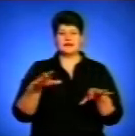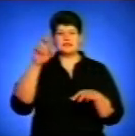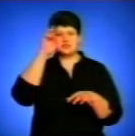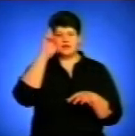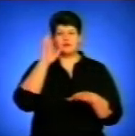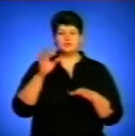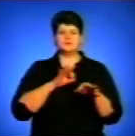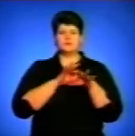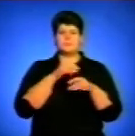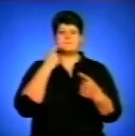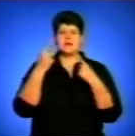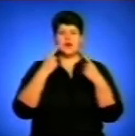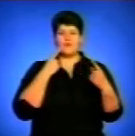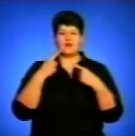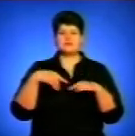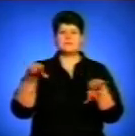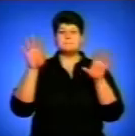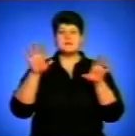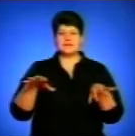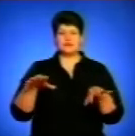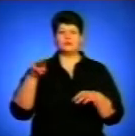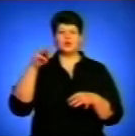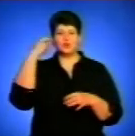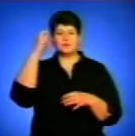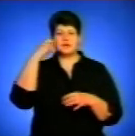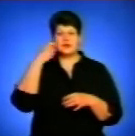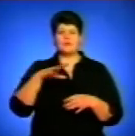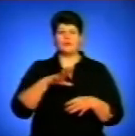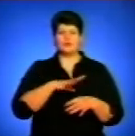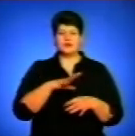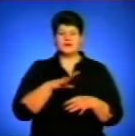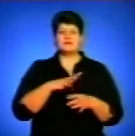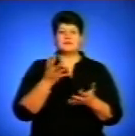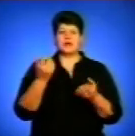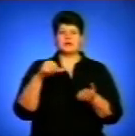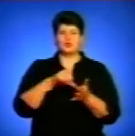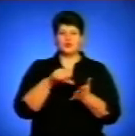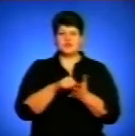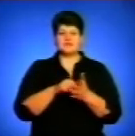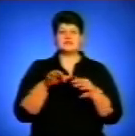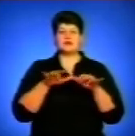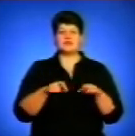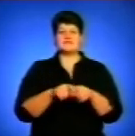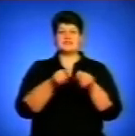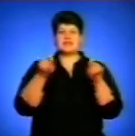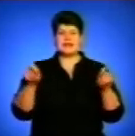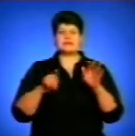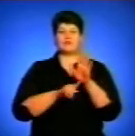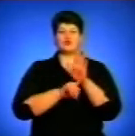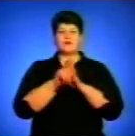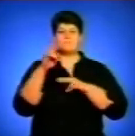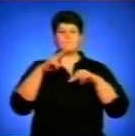переговори з президентом Туркменистану. Відвідає Лебабський вилаят, де вісьмає участь у заходах з відкриття та започаткування